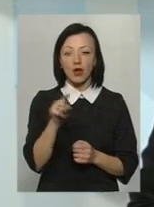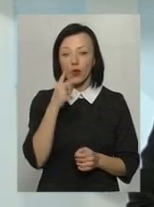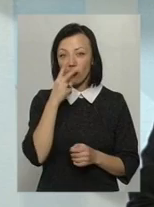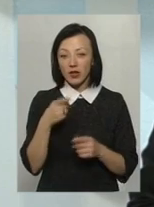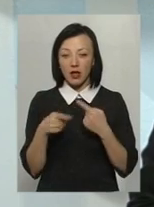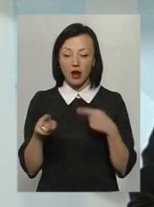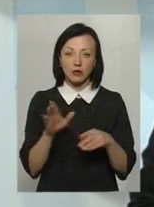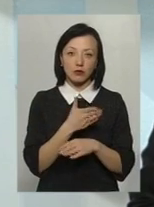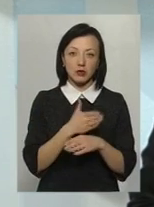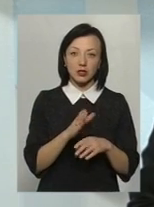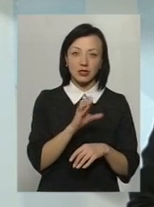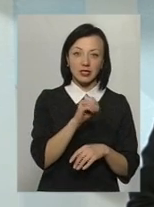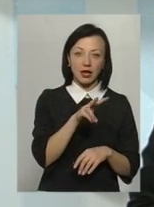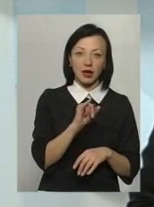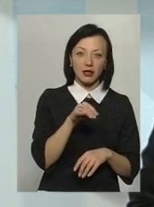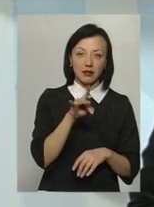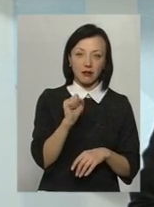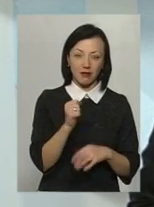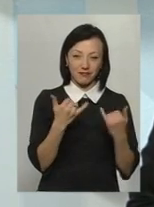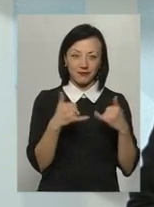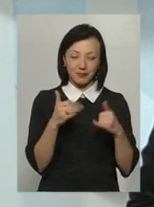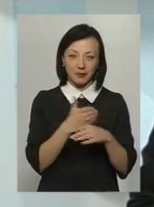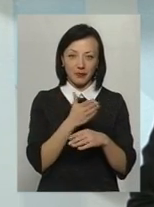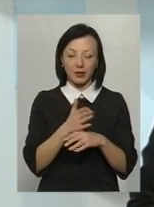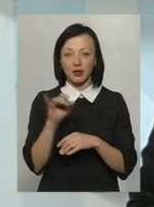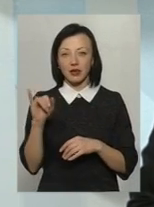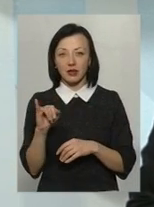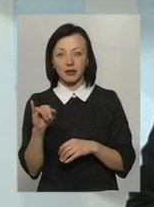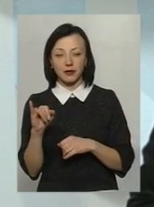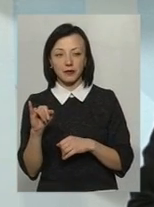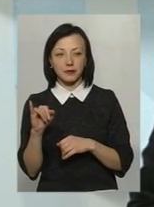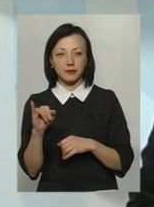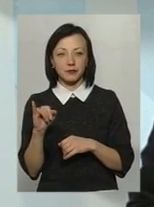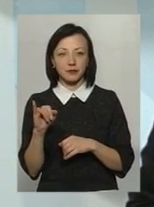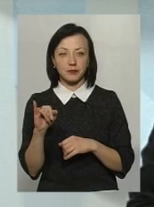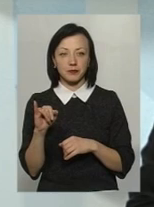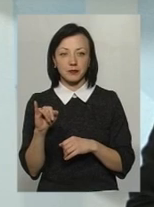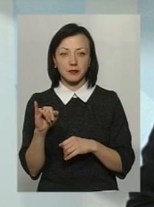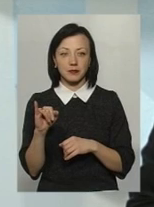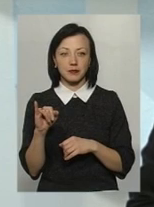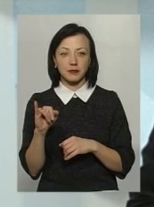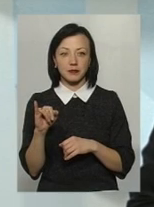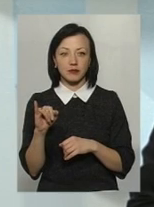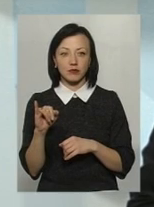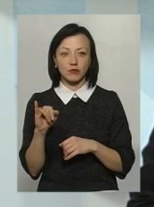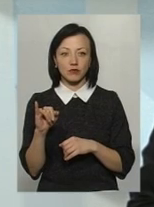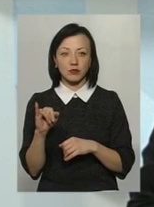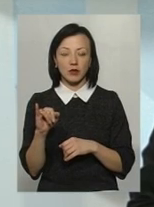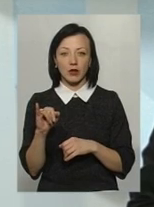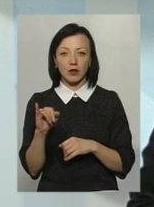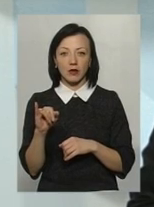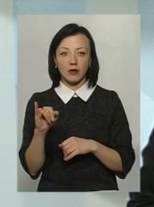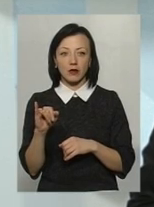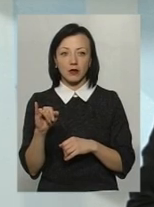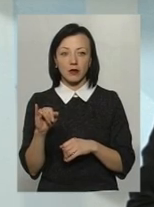разницю між той селітрою, якою производить фертаж, і з тими продуктами,